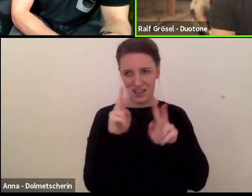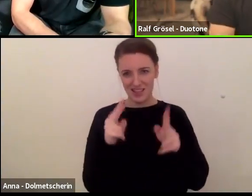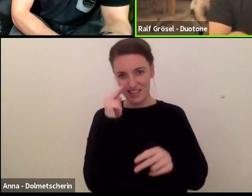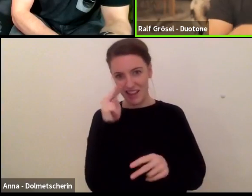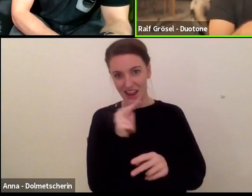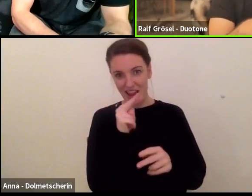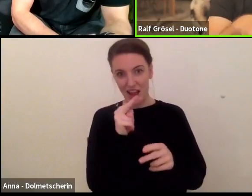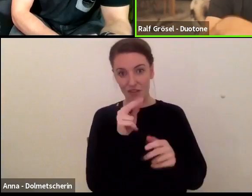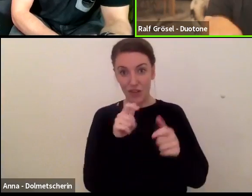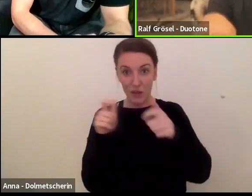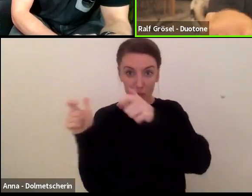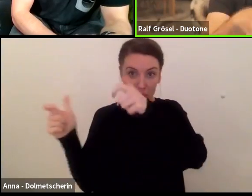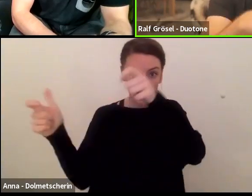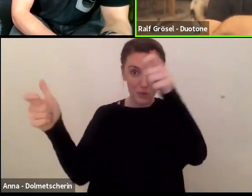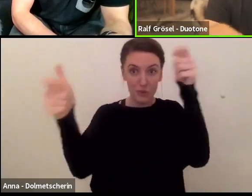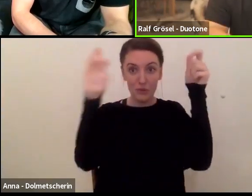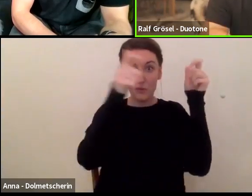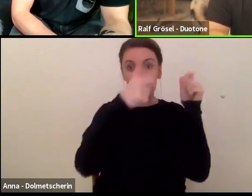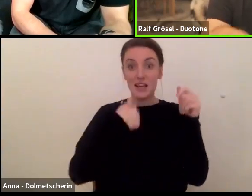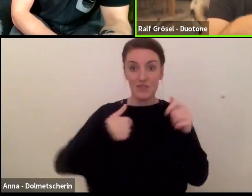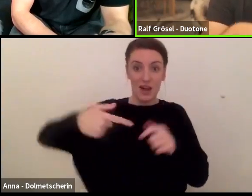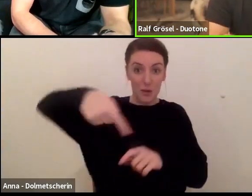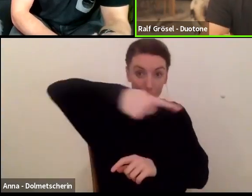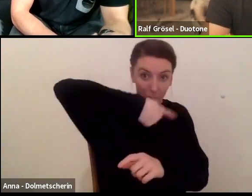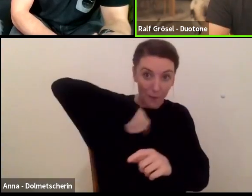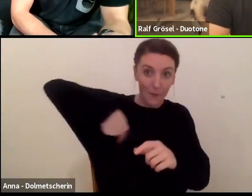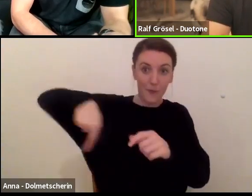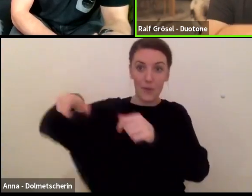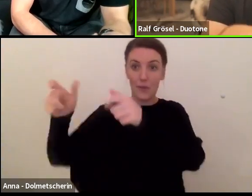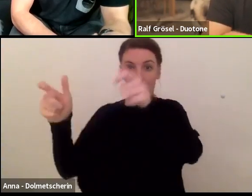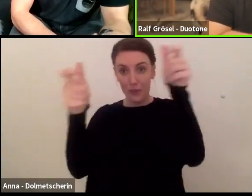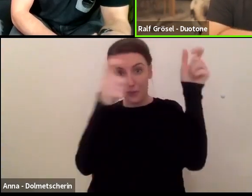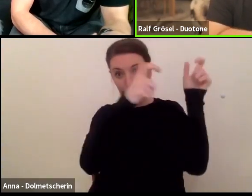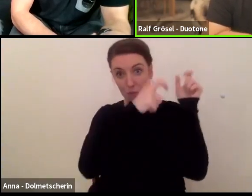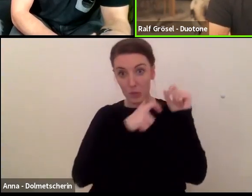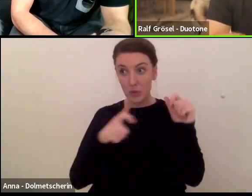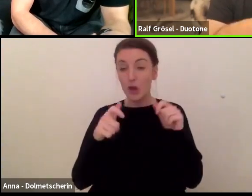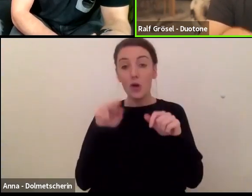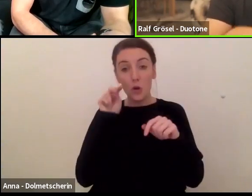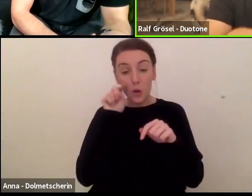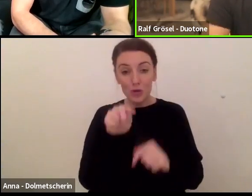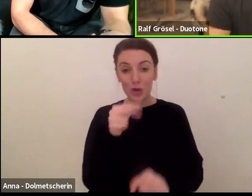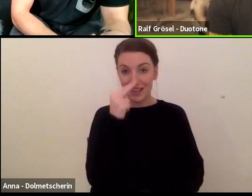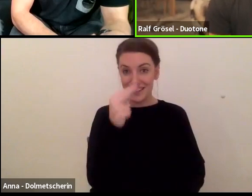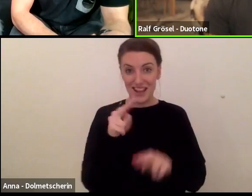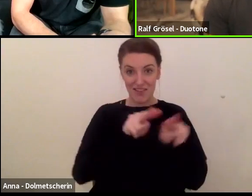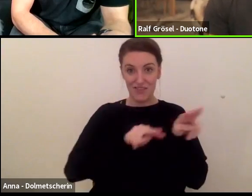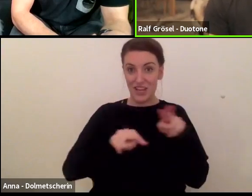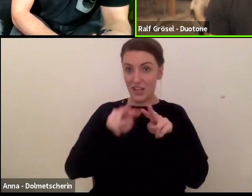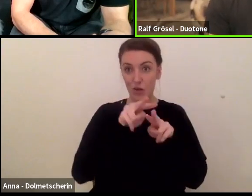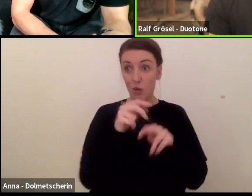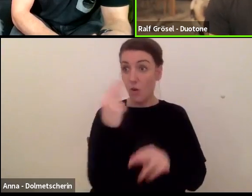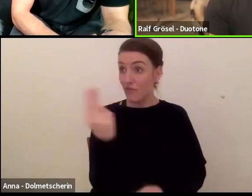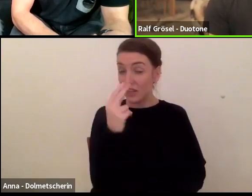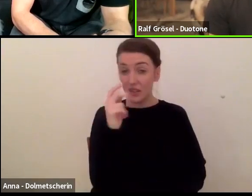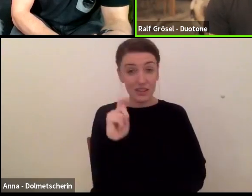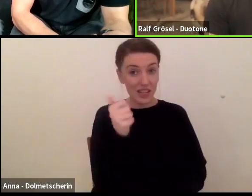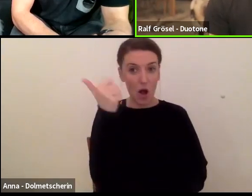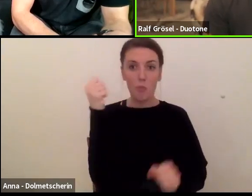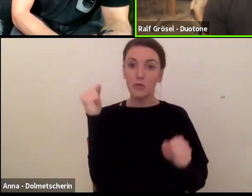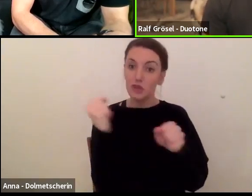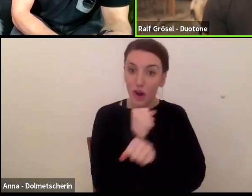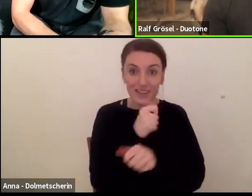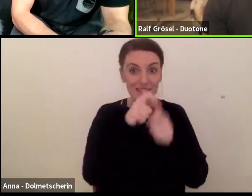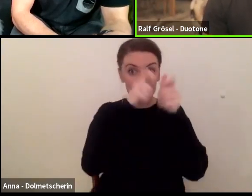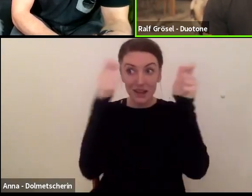siehst du auch anhand der Spur, ich auf dem Sand hinterlasse, wie viel Wind eigentlich ist oder wie wenig Wind und damit kannst du dann kiten gehen. Da ist nichts, also das